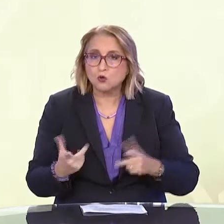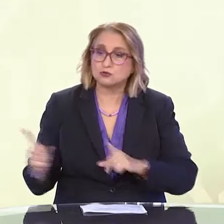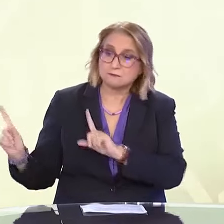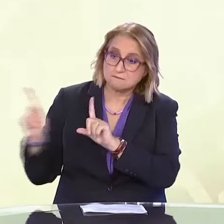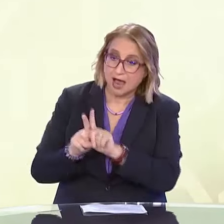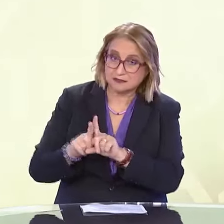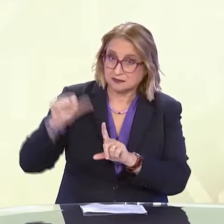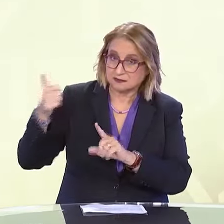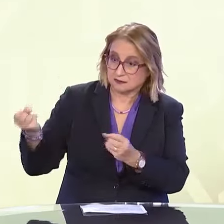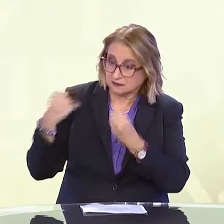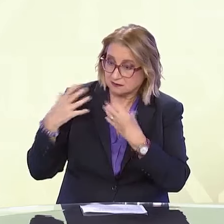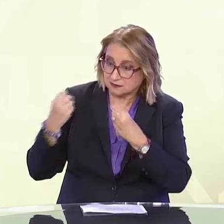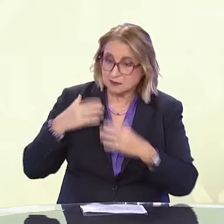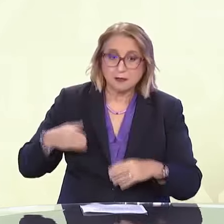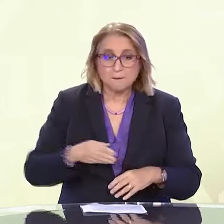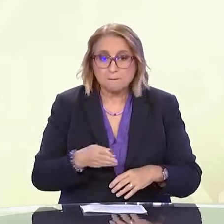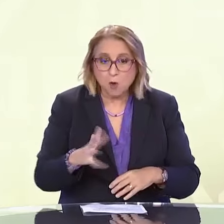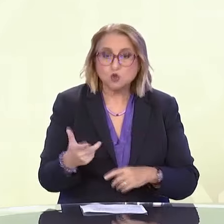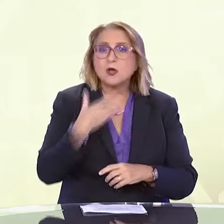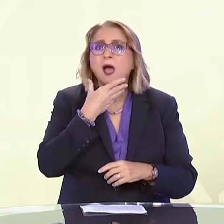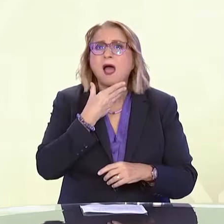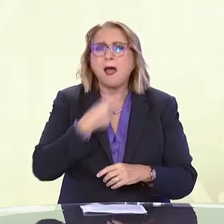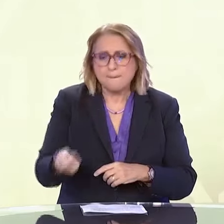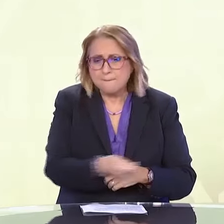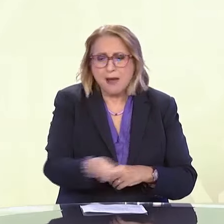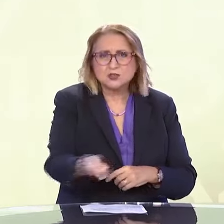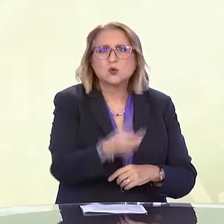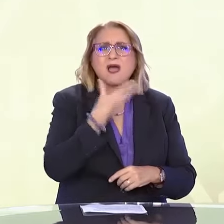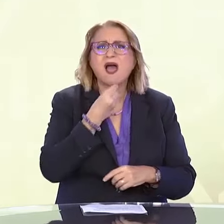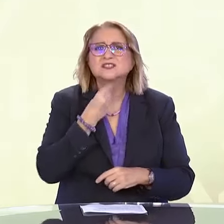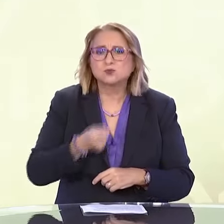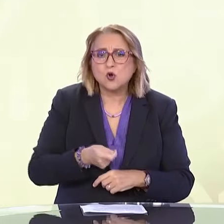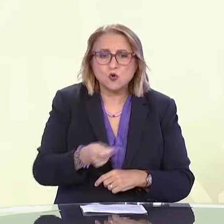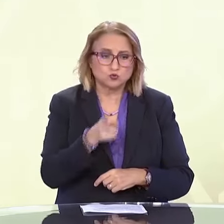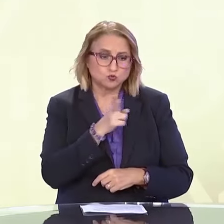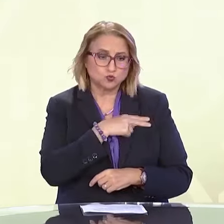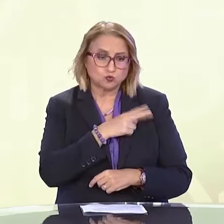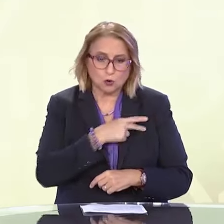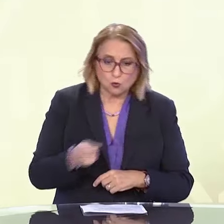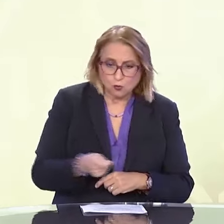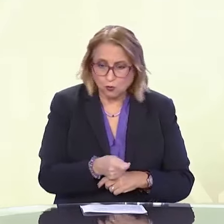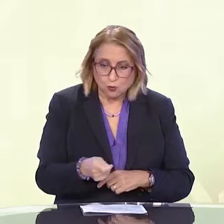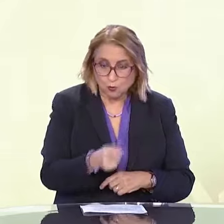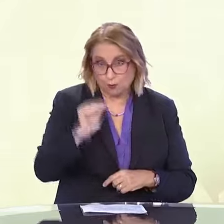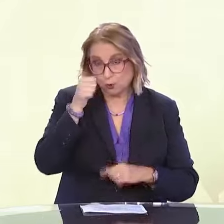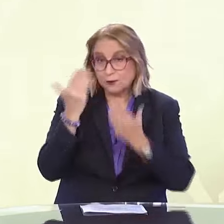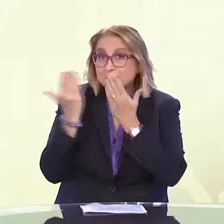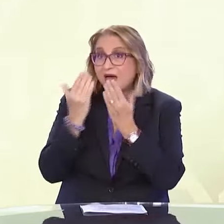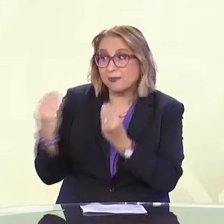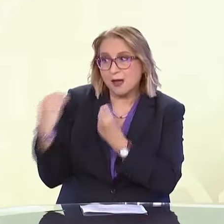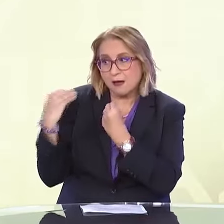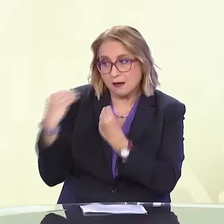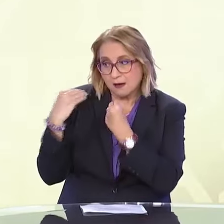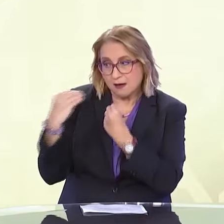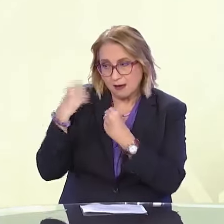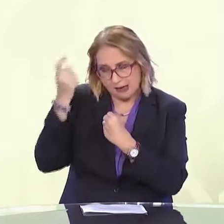πώς να χρησιμοποιείς σωστά και με ασφάλεια το λευκό μπαστούνι και με τις τεχνικές που μαθαίνεις από τα μαθήματα αυτά τις χρησιμοποιείς για να μαθαίνεις κι